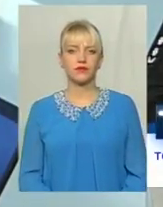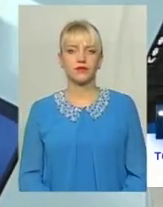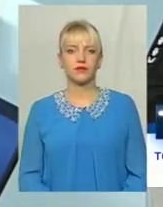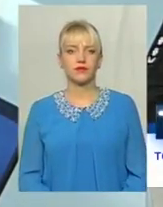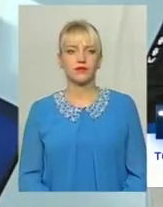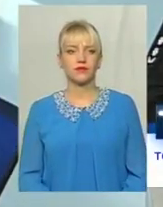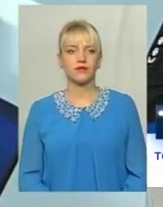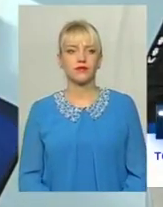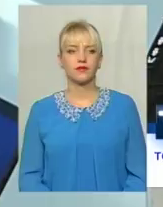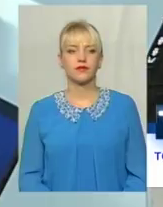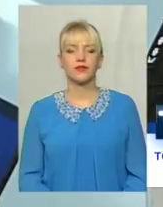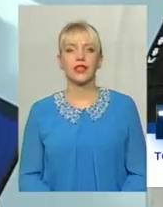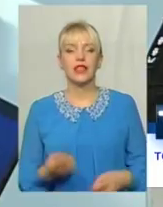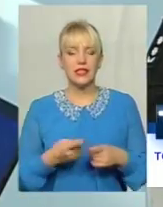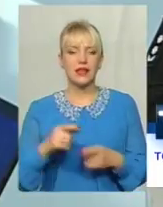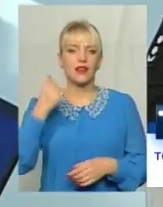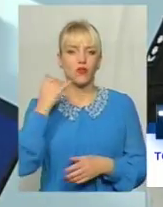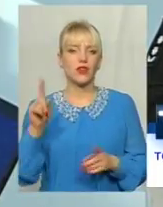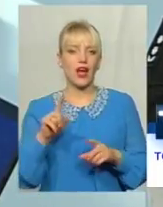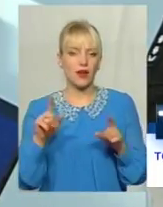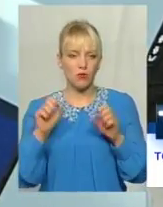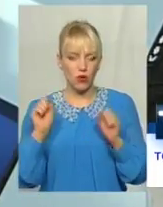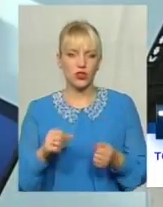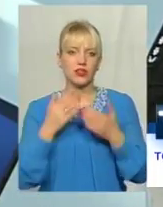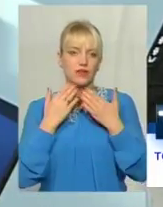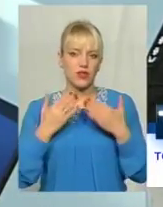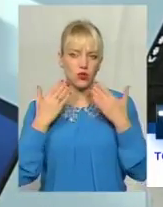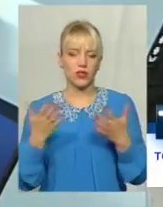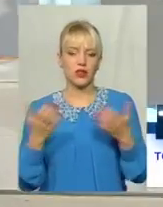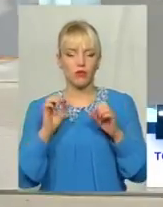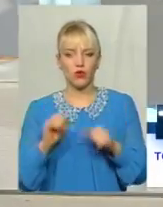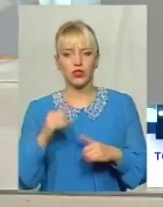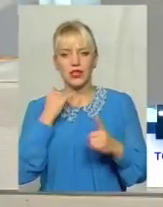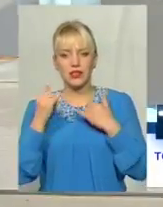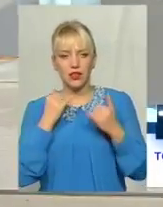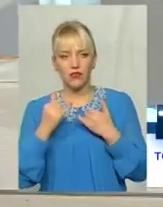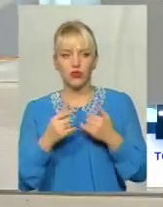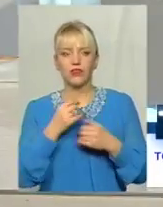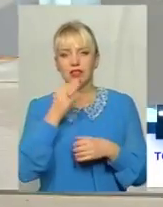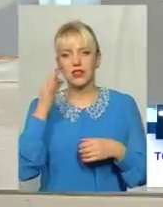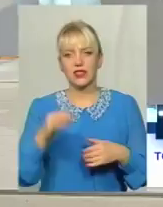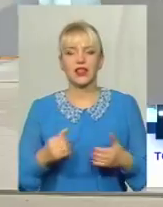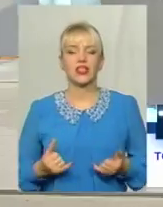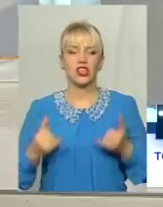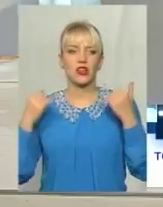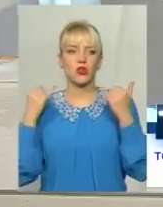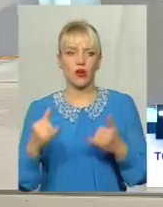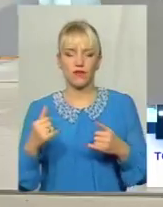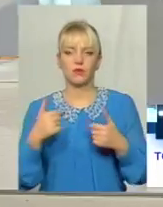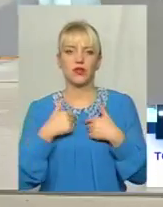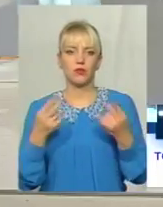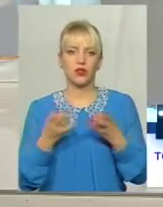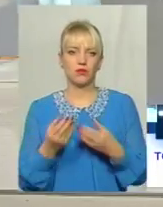Тобто це той телефон, за яким можна зателефонувати і сказати За допомогою Шановні, мені потрібна